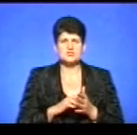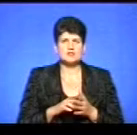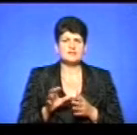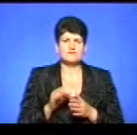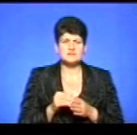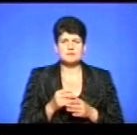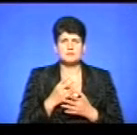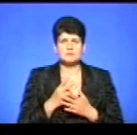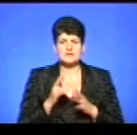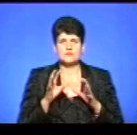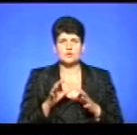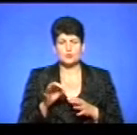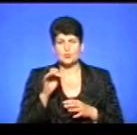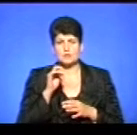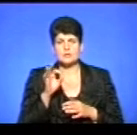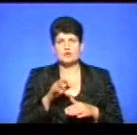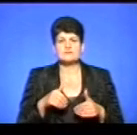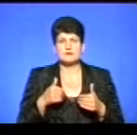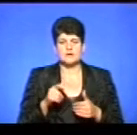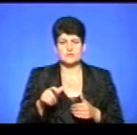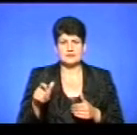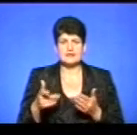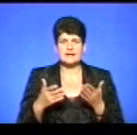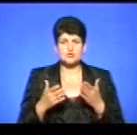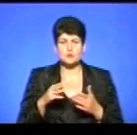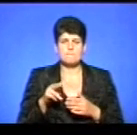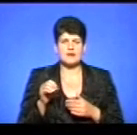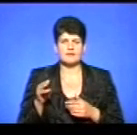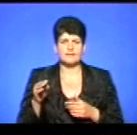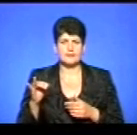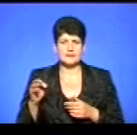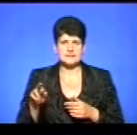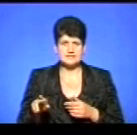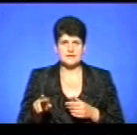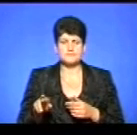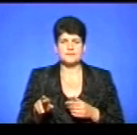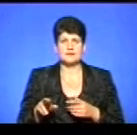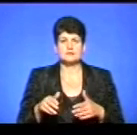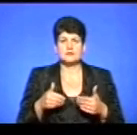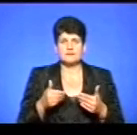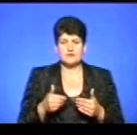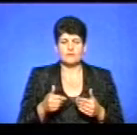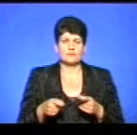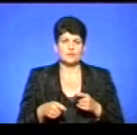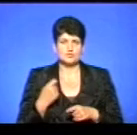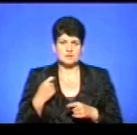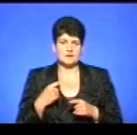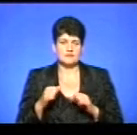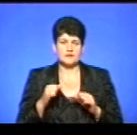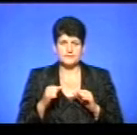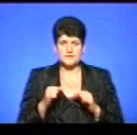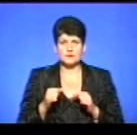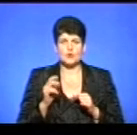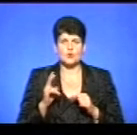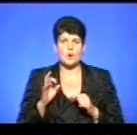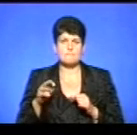передбачені у законі України про звернення громадян. Це якщо петиція закликає до повалення конституційного ладу, це якщо петиція не відноситься до компетенцій